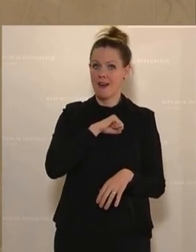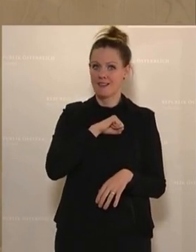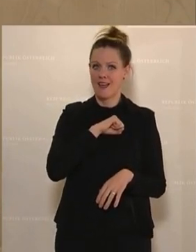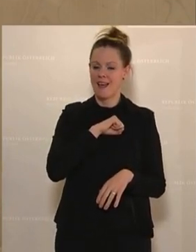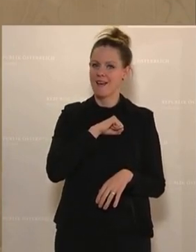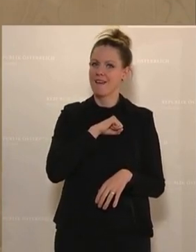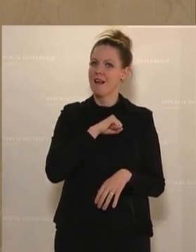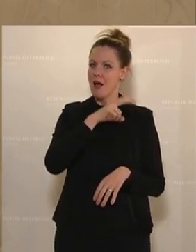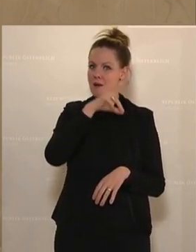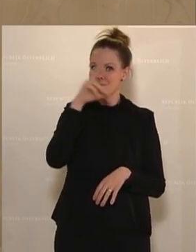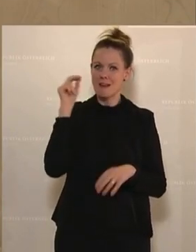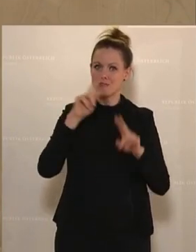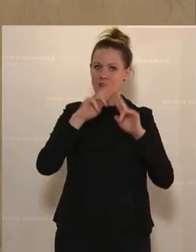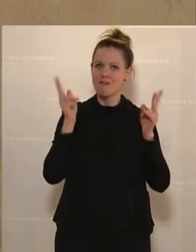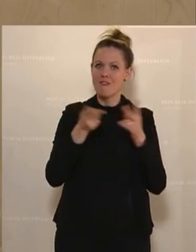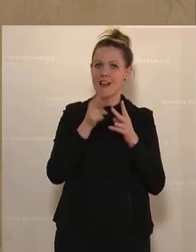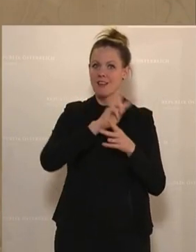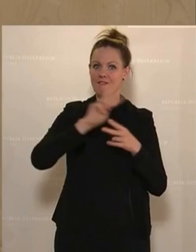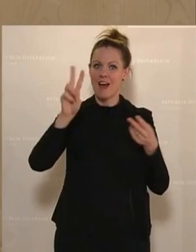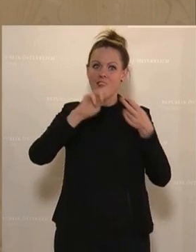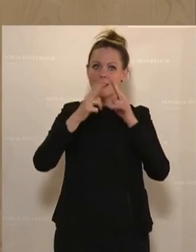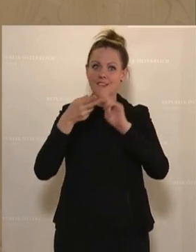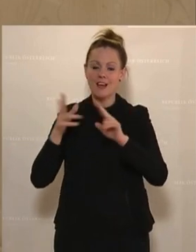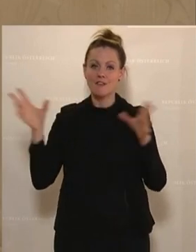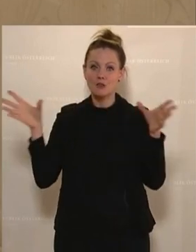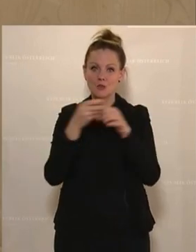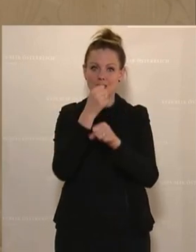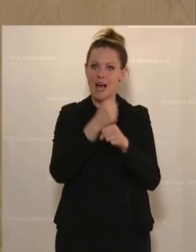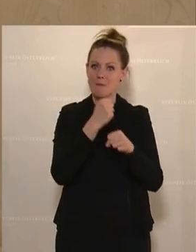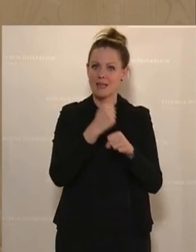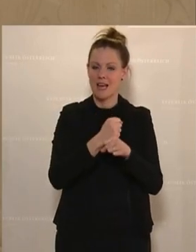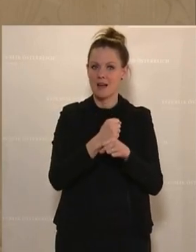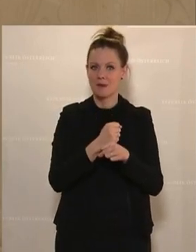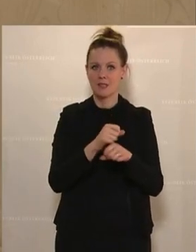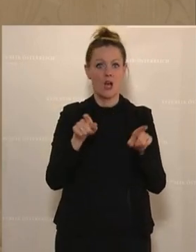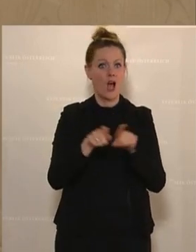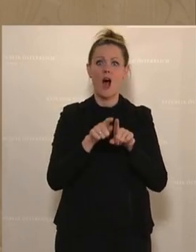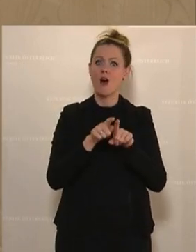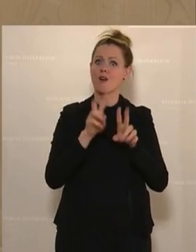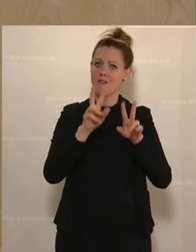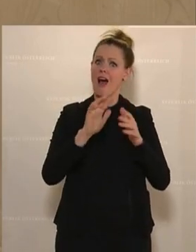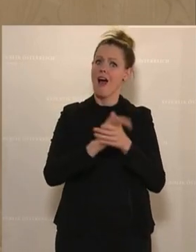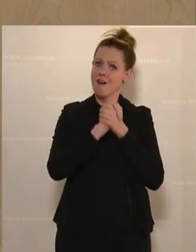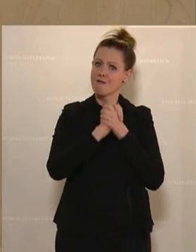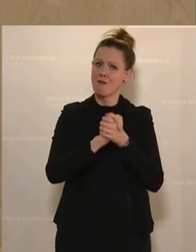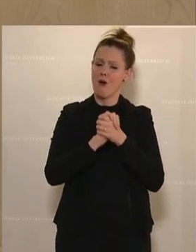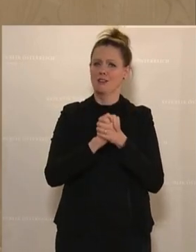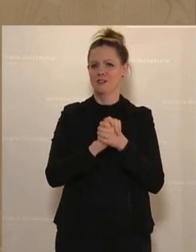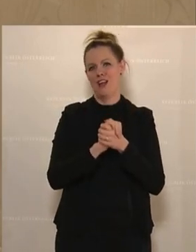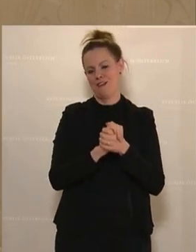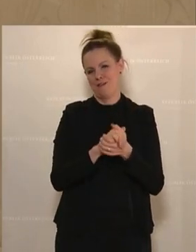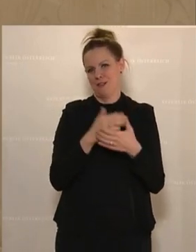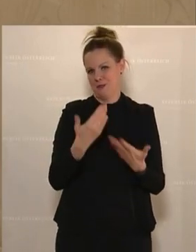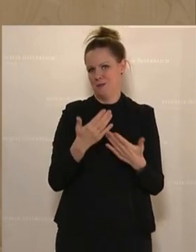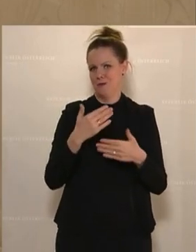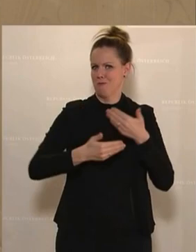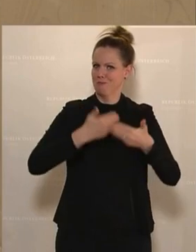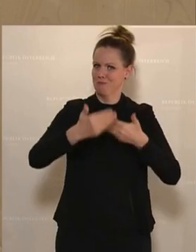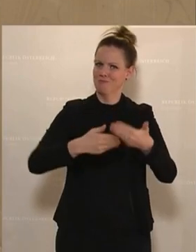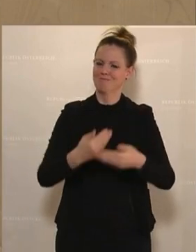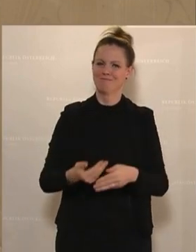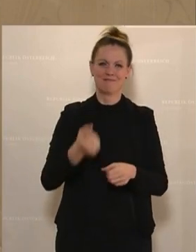habe, Menschen aus der ganzen Welt zu treffen und mit denen zusammenzuarbeiten. Das sind auch Freundschaften, die hier wirklich entstehen. Und das sind die